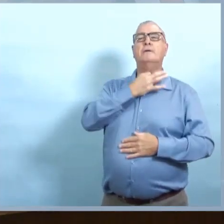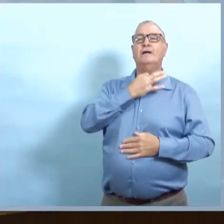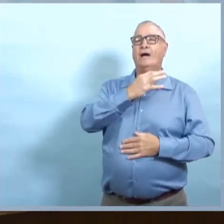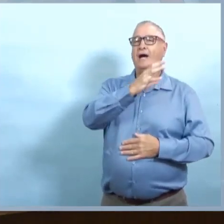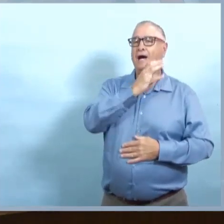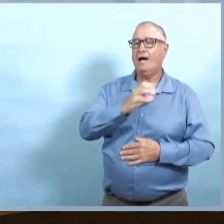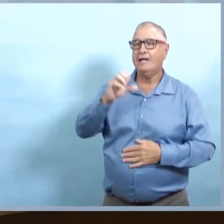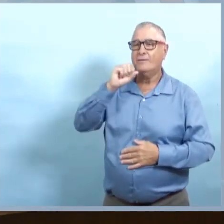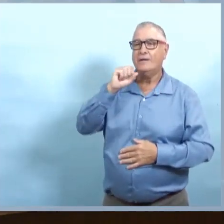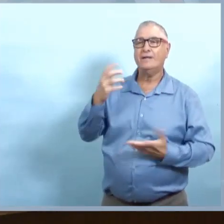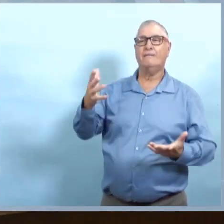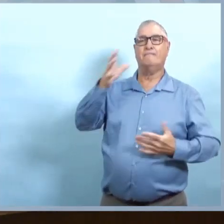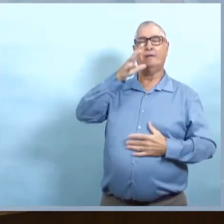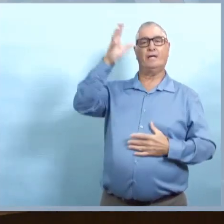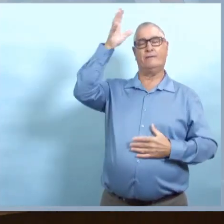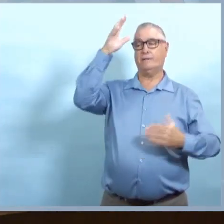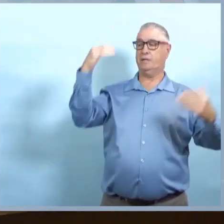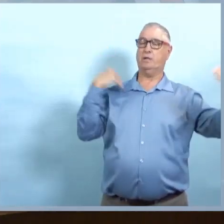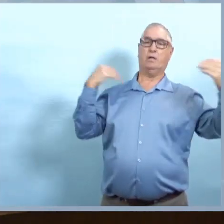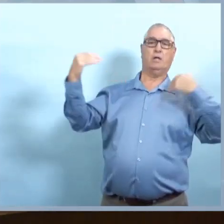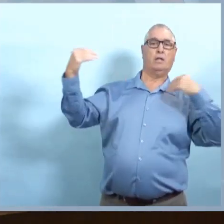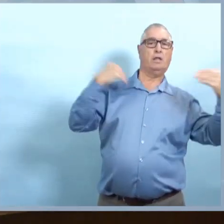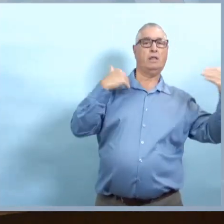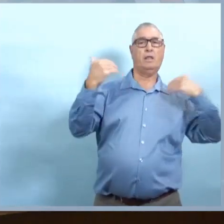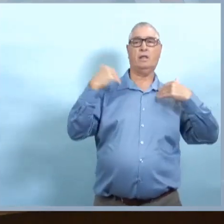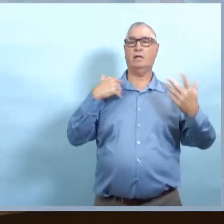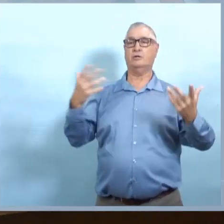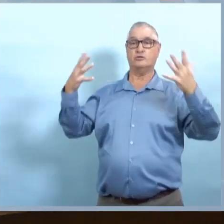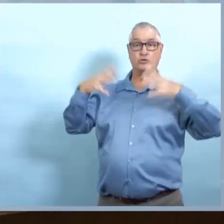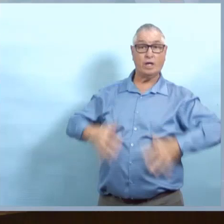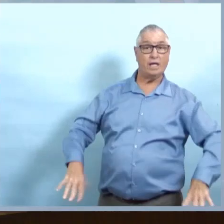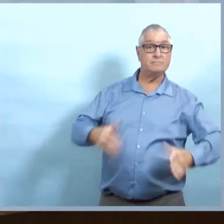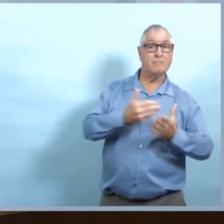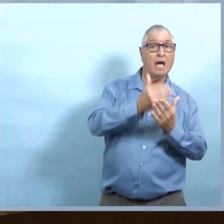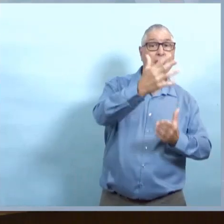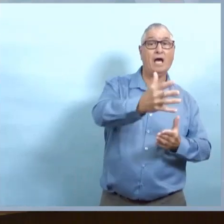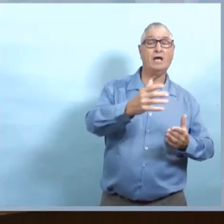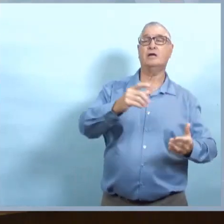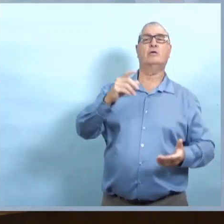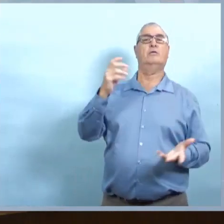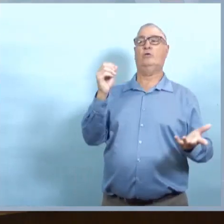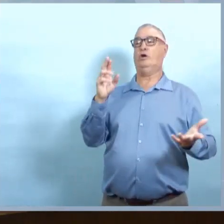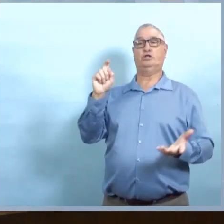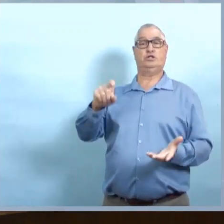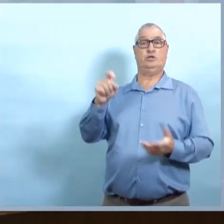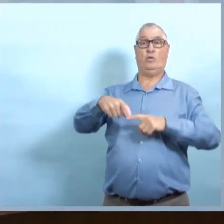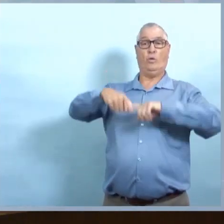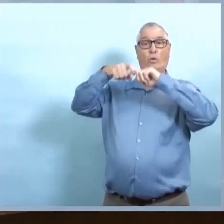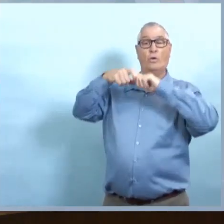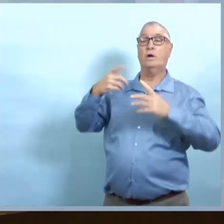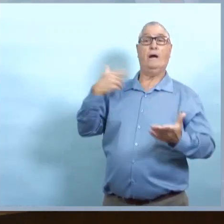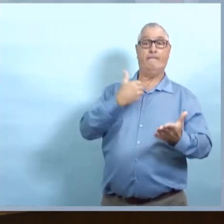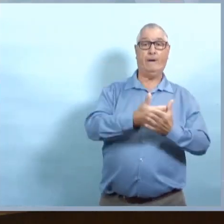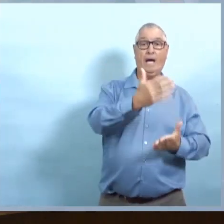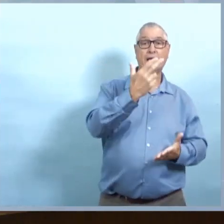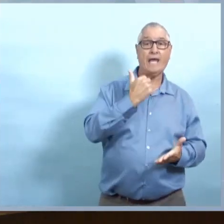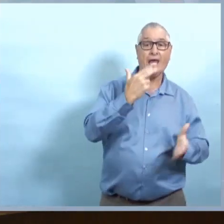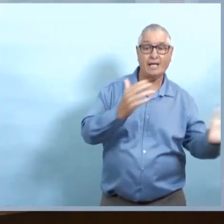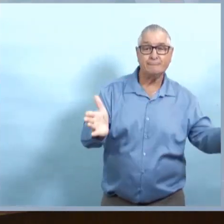donner qu'elle était dans la région de Prairie Mountain, mais nous n'allons pas donner d'autres informations. Merci. Ma deuxième question